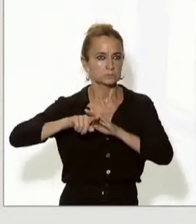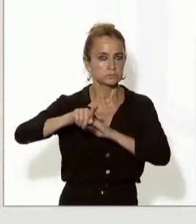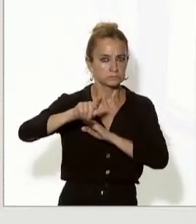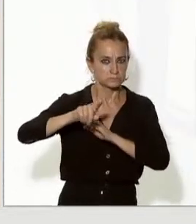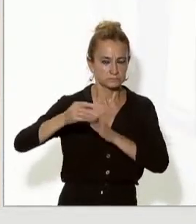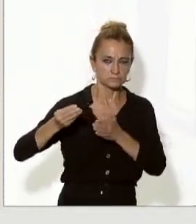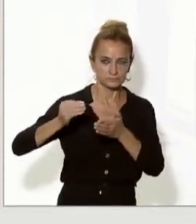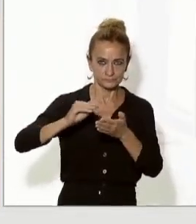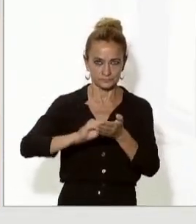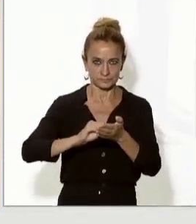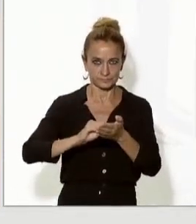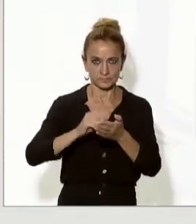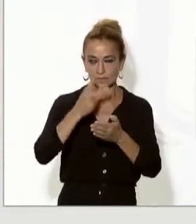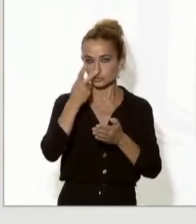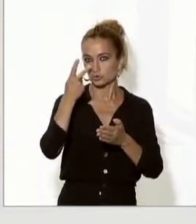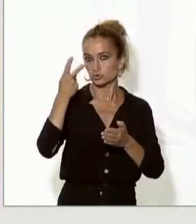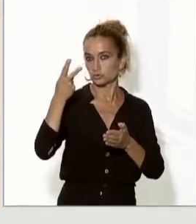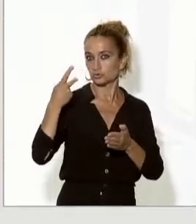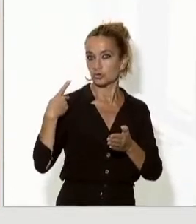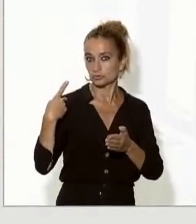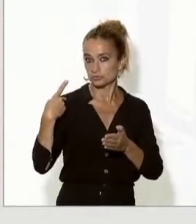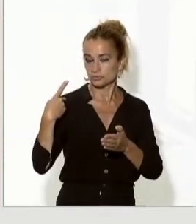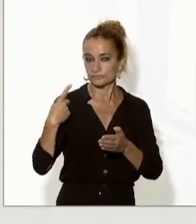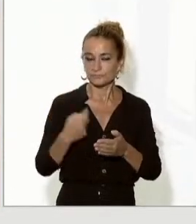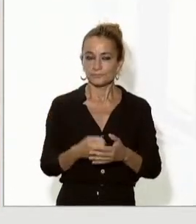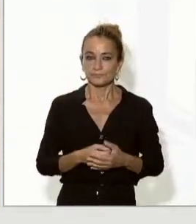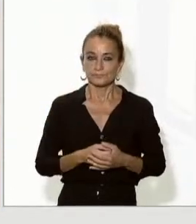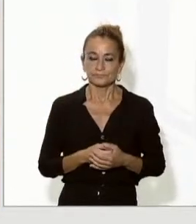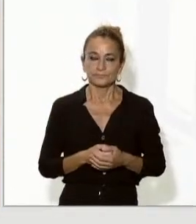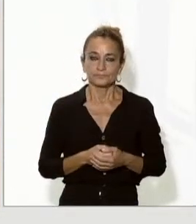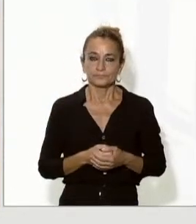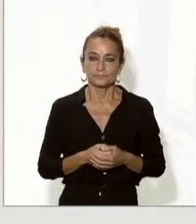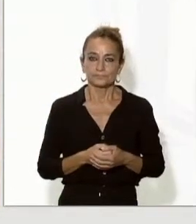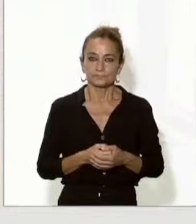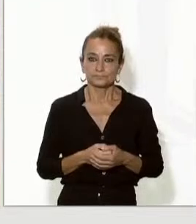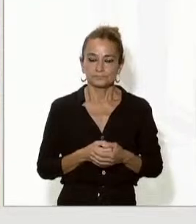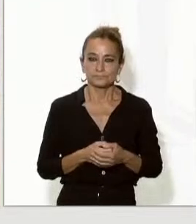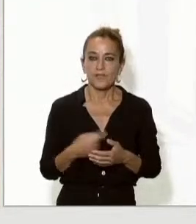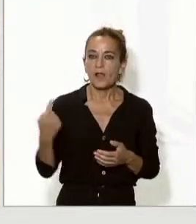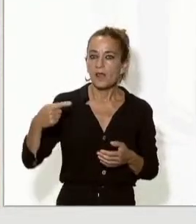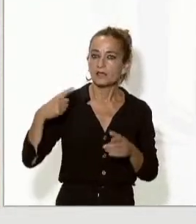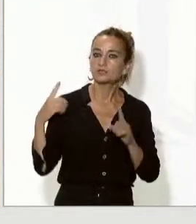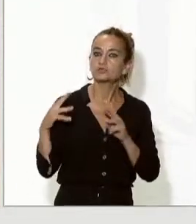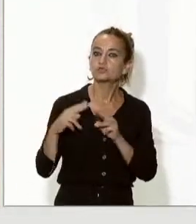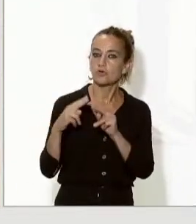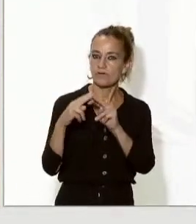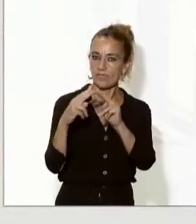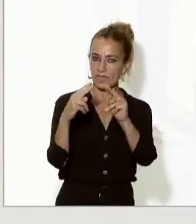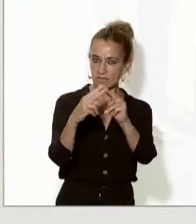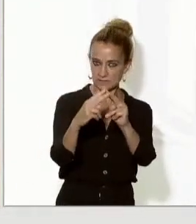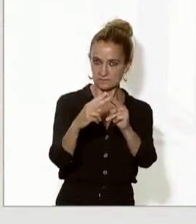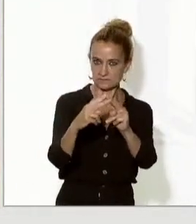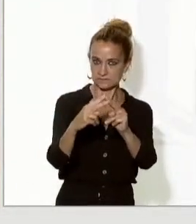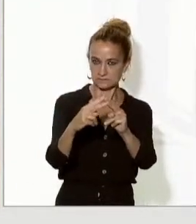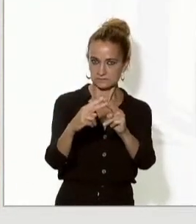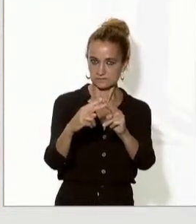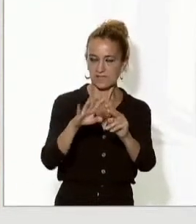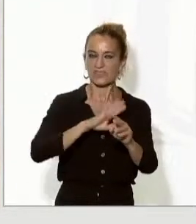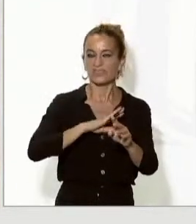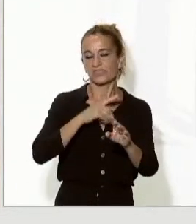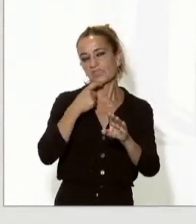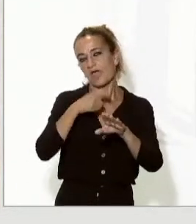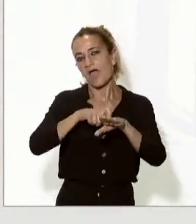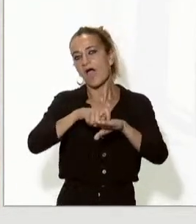en aquests darrers dos anys, no només a nivell de les trobades bilaterals, del nivell, les que s'han celebrat